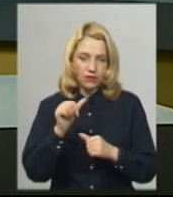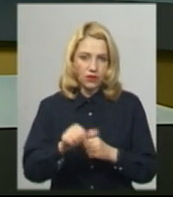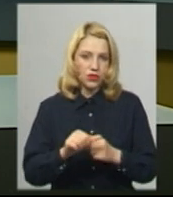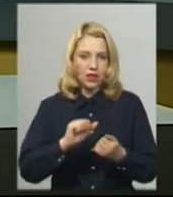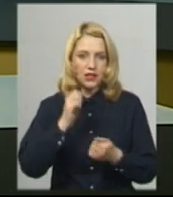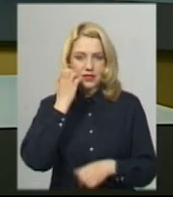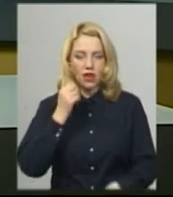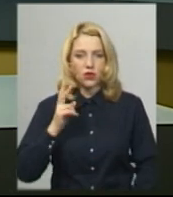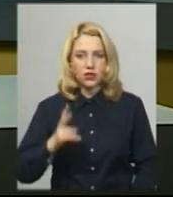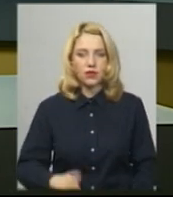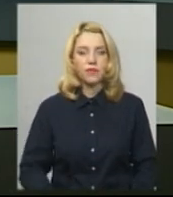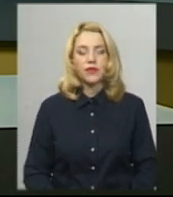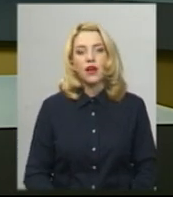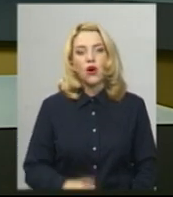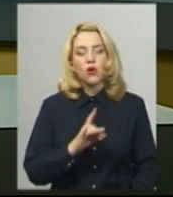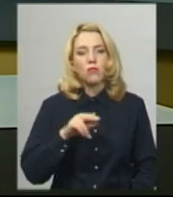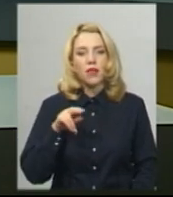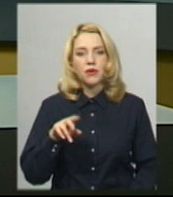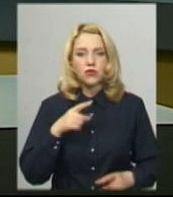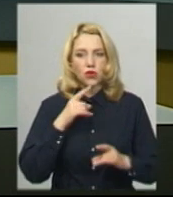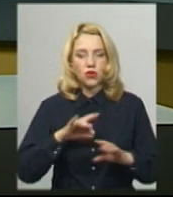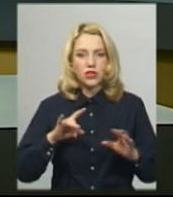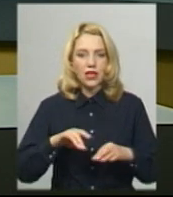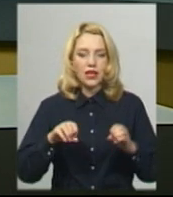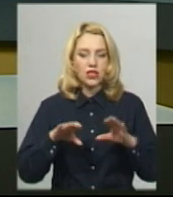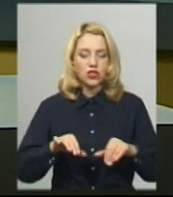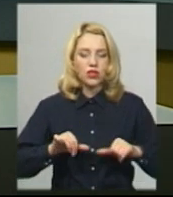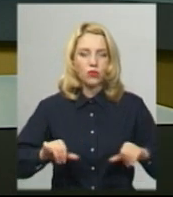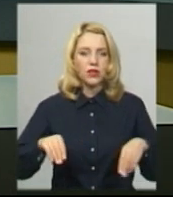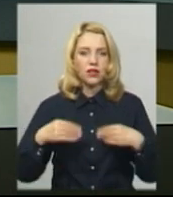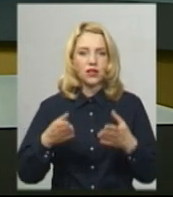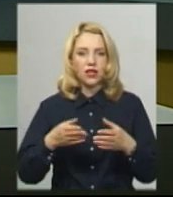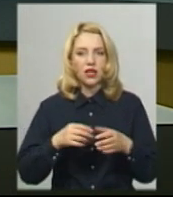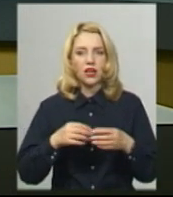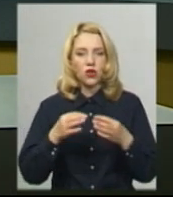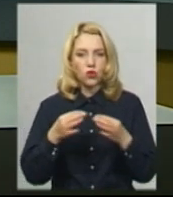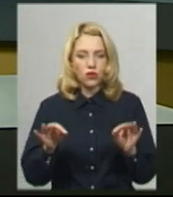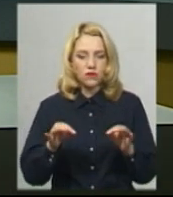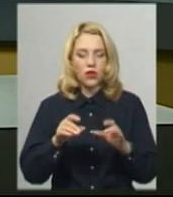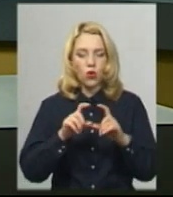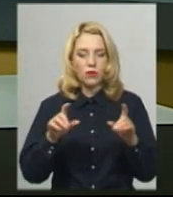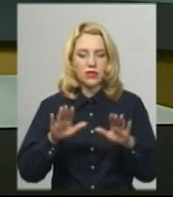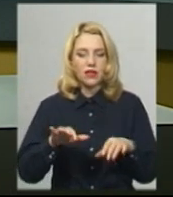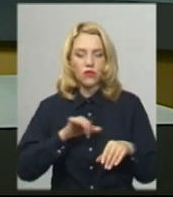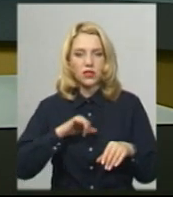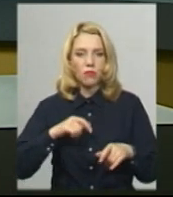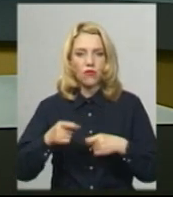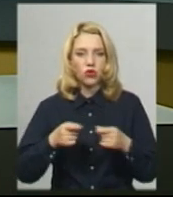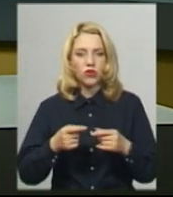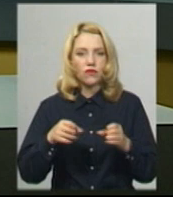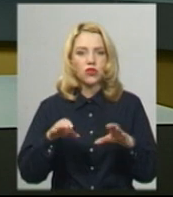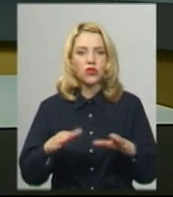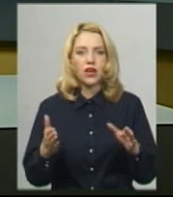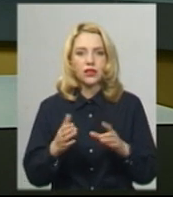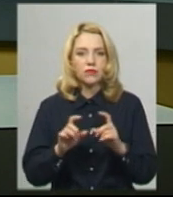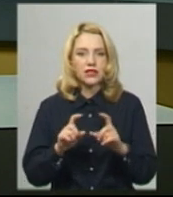Роман Примош додає, рішення комісії ТЕП ІНС надає дозвіл органам місцевого саморядування вирішувати, яким саме